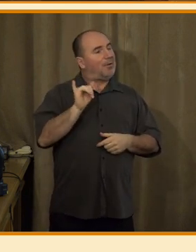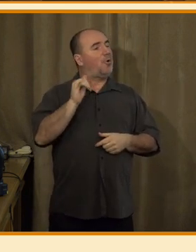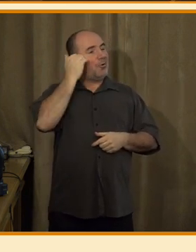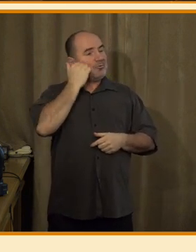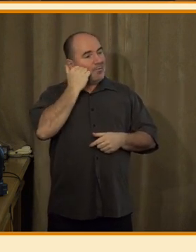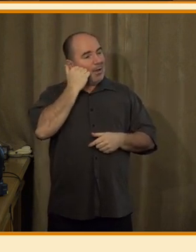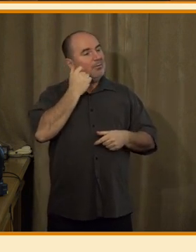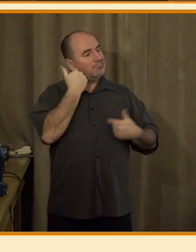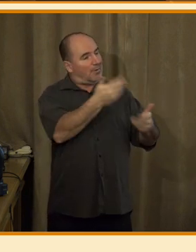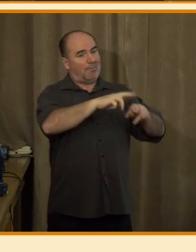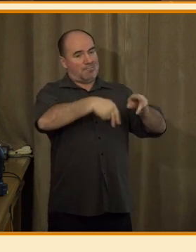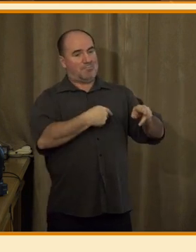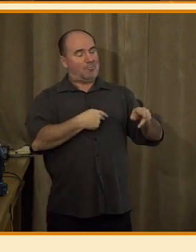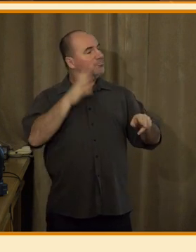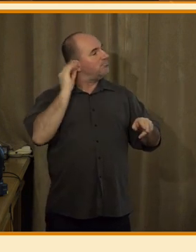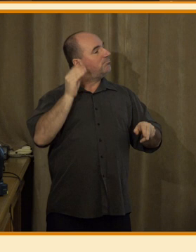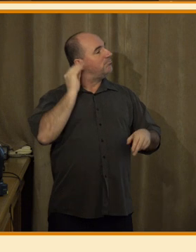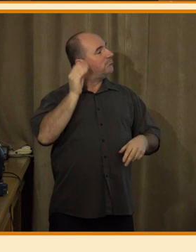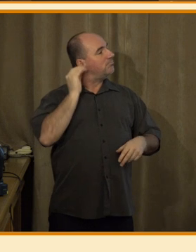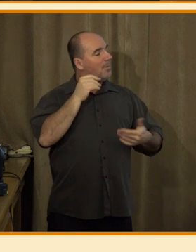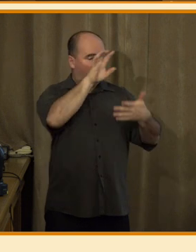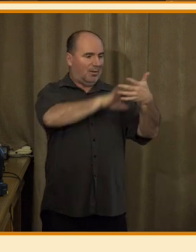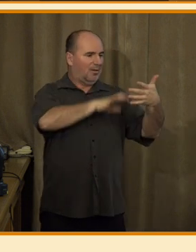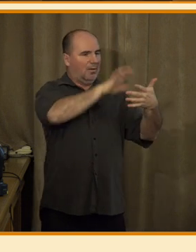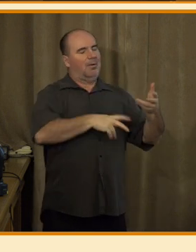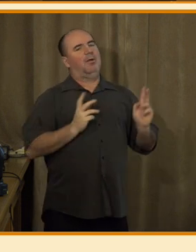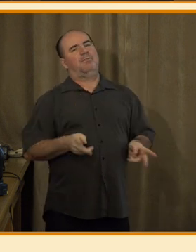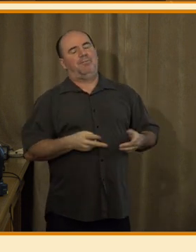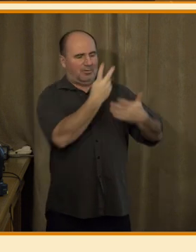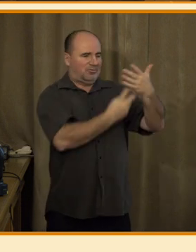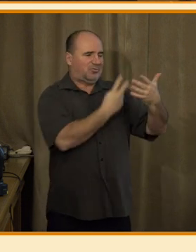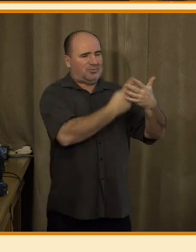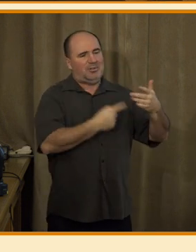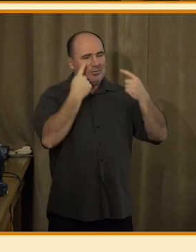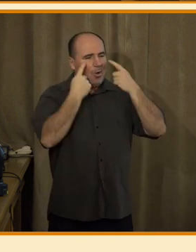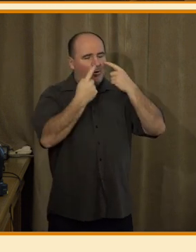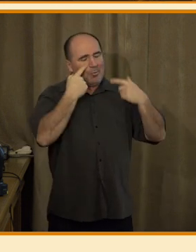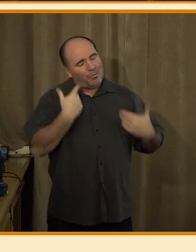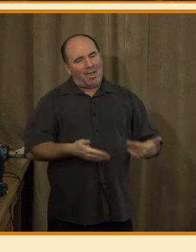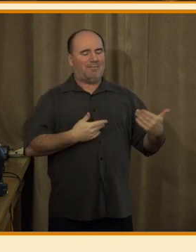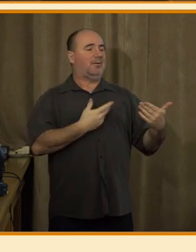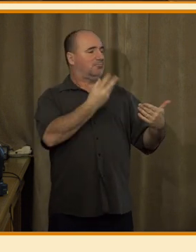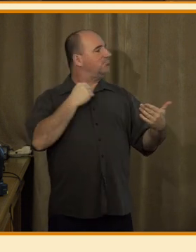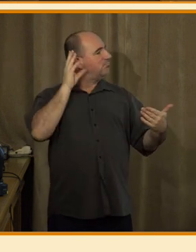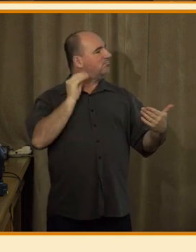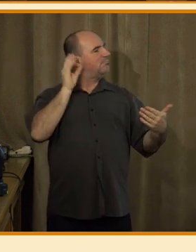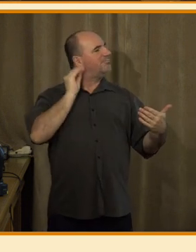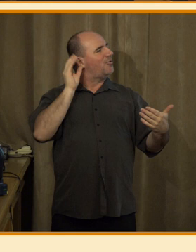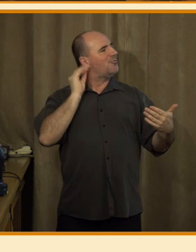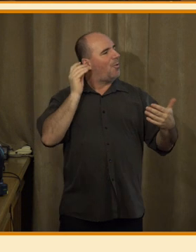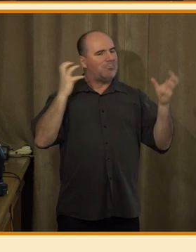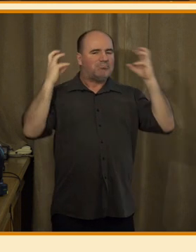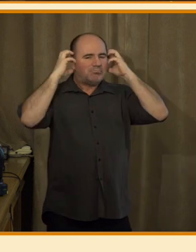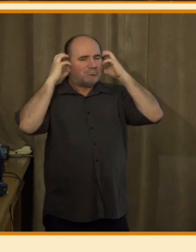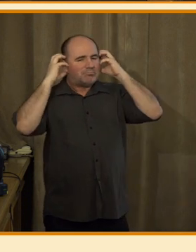a hlavně občas člověk nechce už číst, má ulovené oči. Zvlášť u starší populace